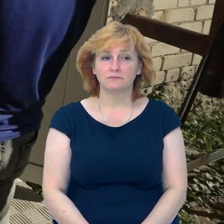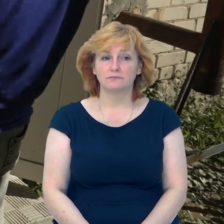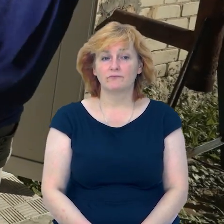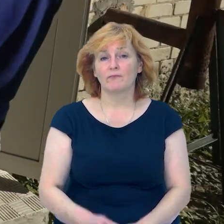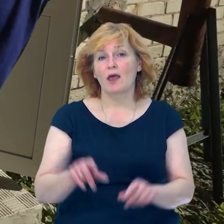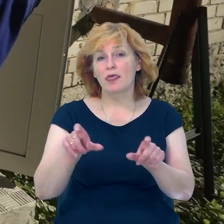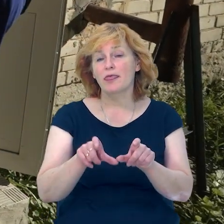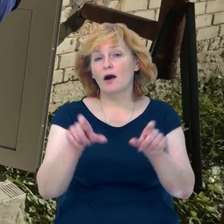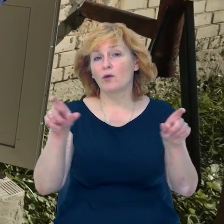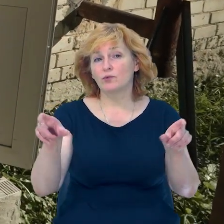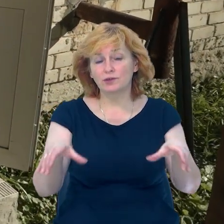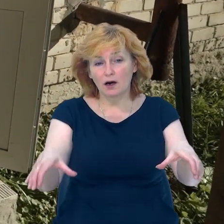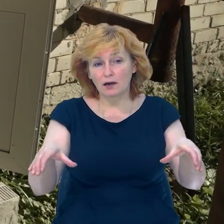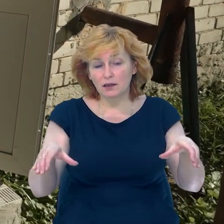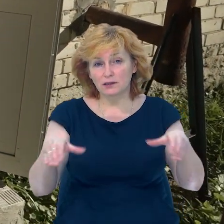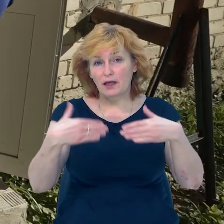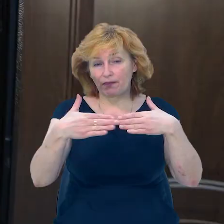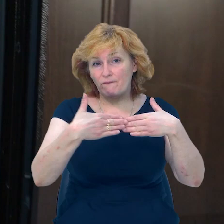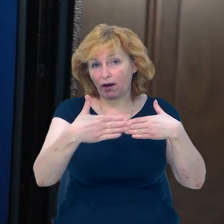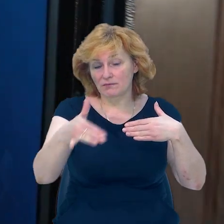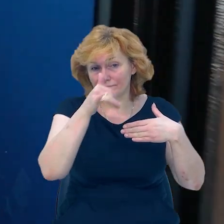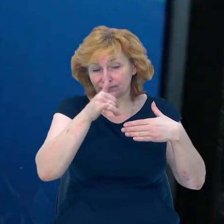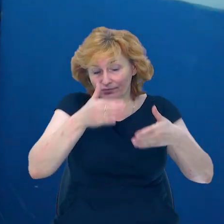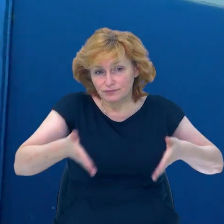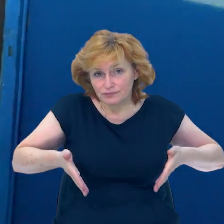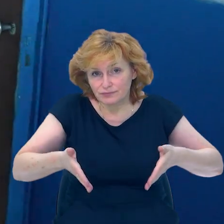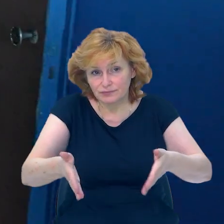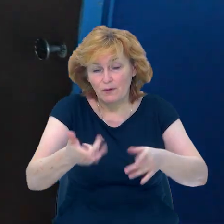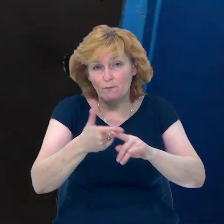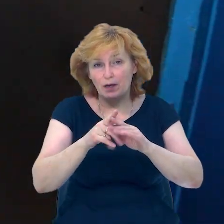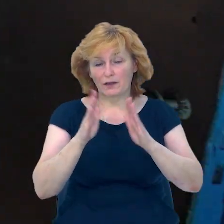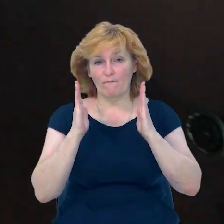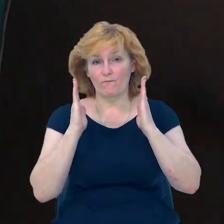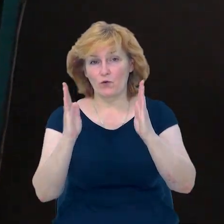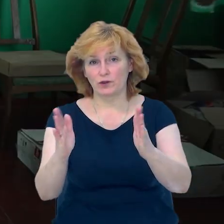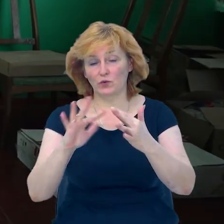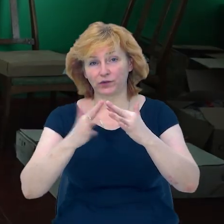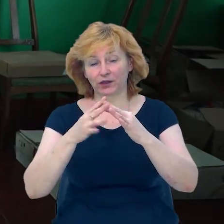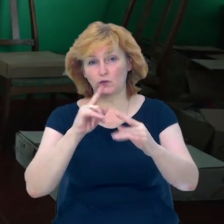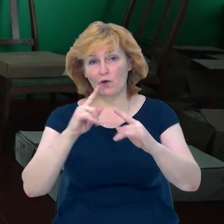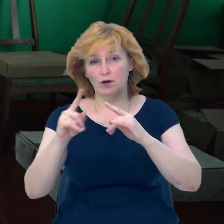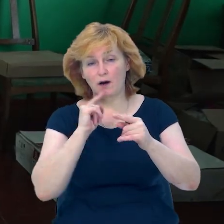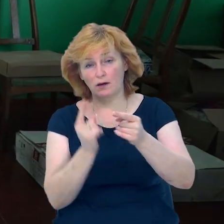Гінекологічне крісло не проходить у двері ФАПу. Його заносять у коридор сільської ради.